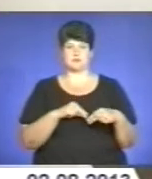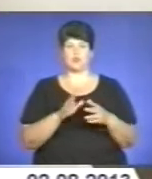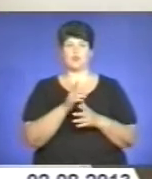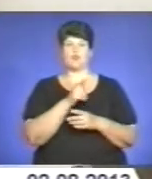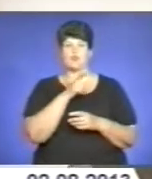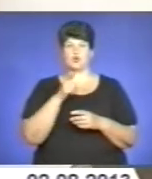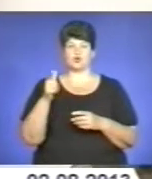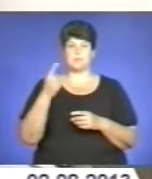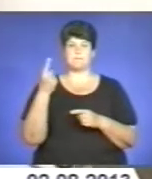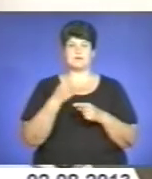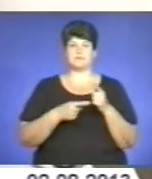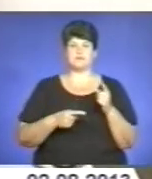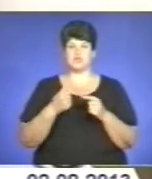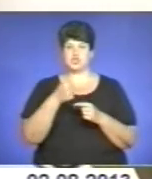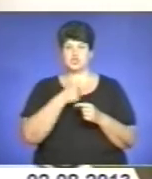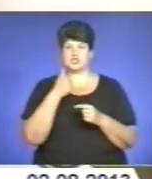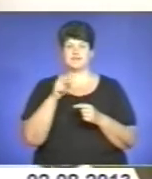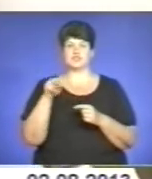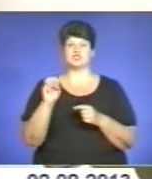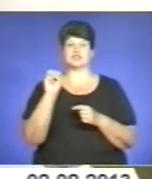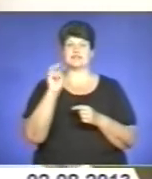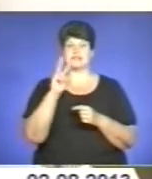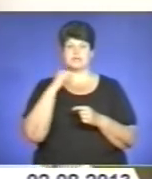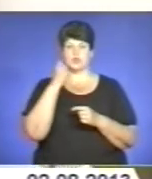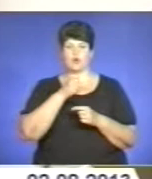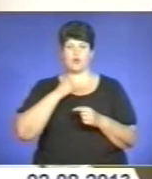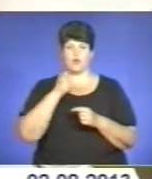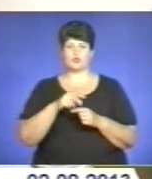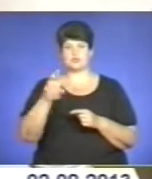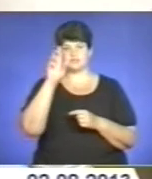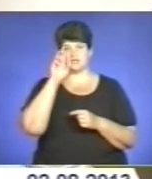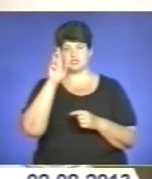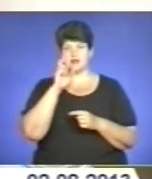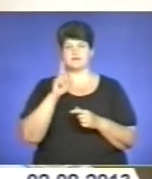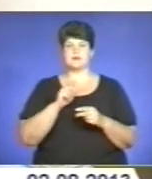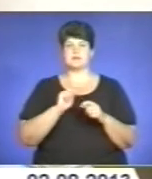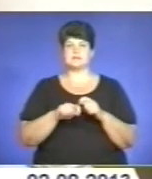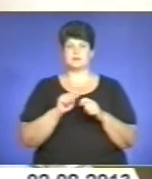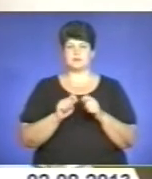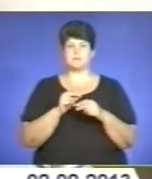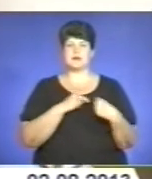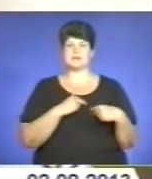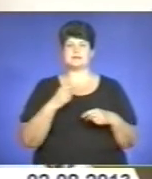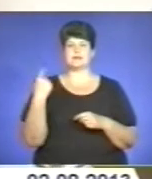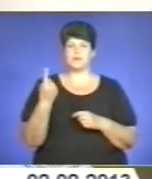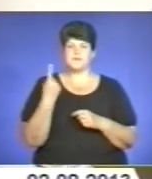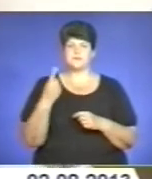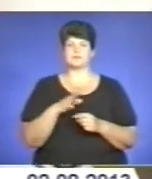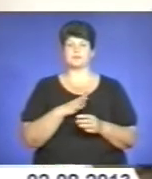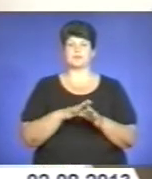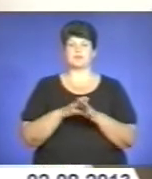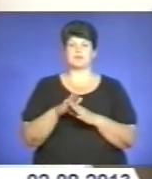першого півріччя 2013 року державними інспекторами праці області здійснено